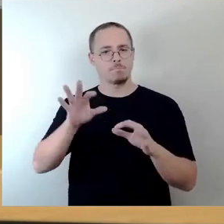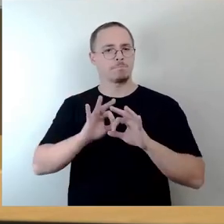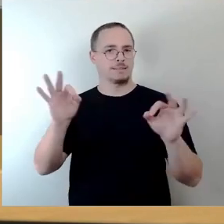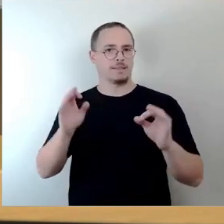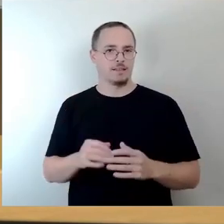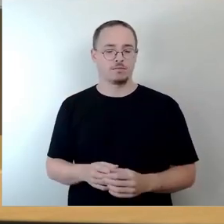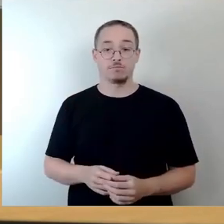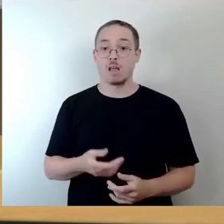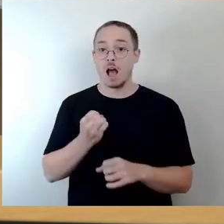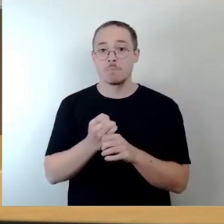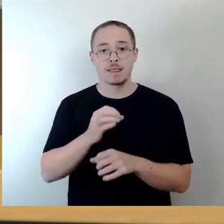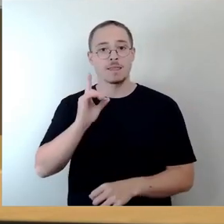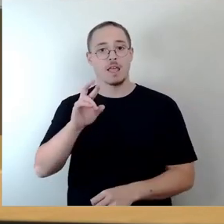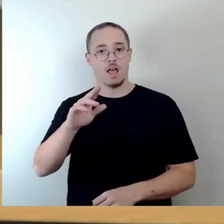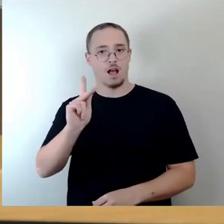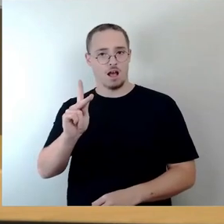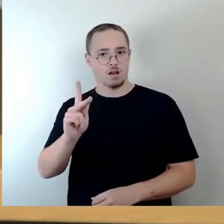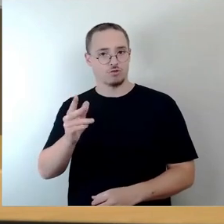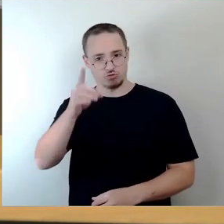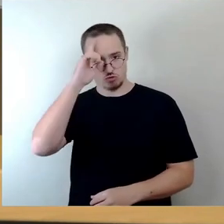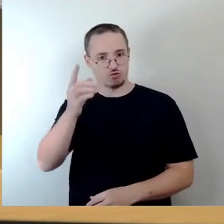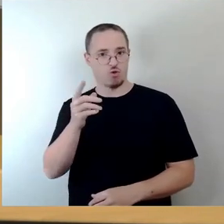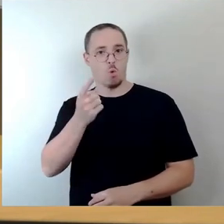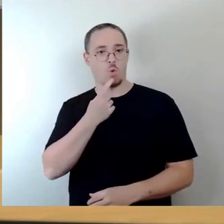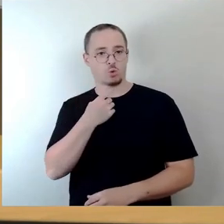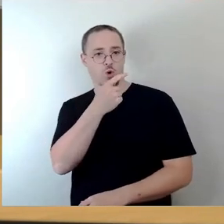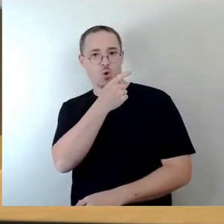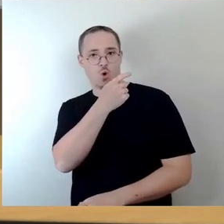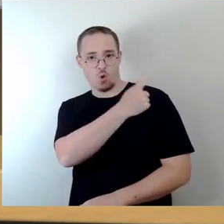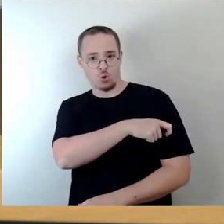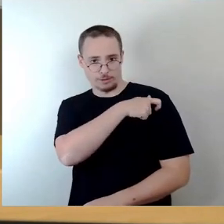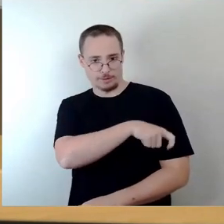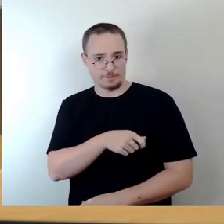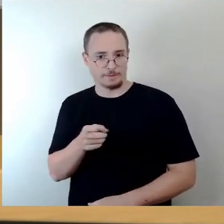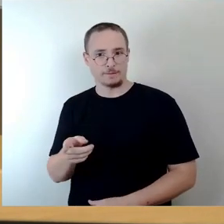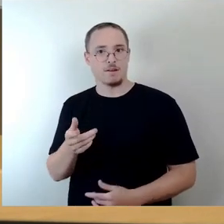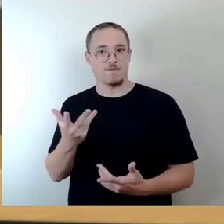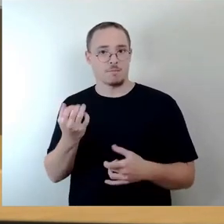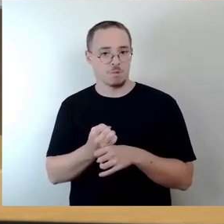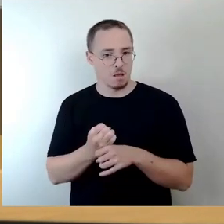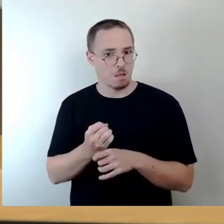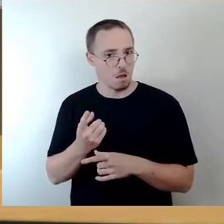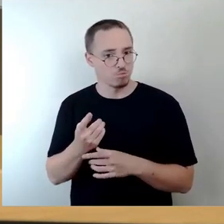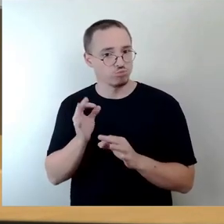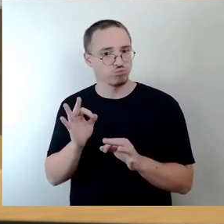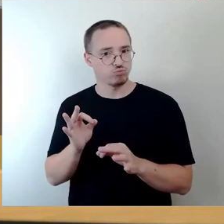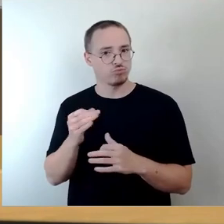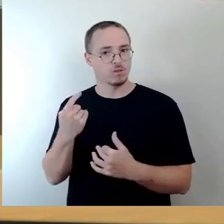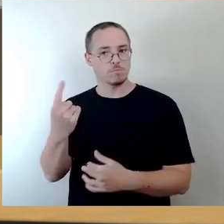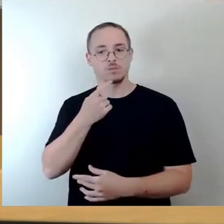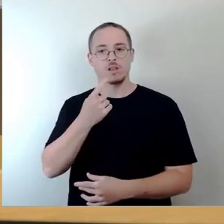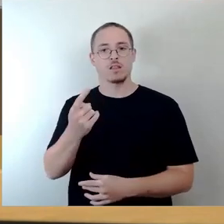kenne persönlich auch den Kleiderverkauf und die gute Arbeit. Der DRK hat ja selber gesagt, er betreibt derzeit 48